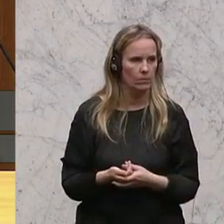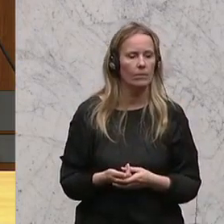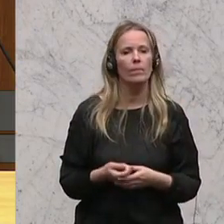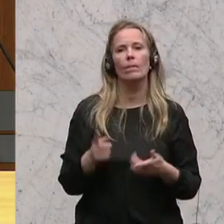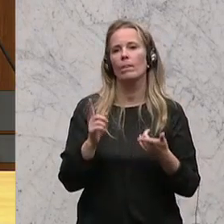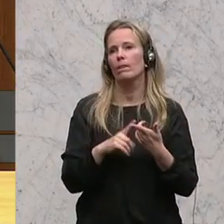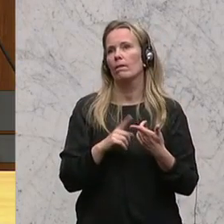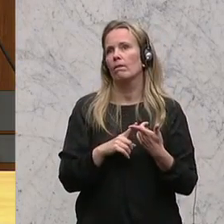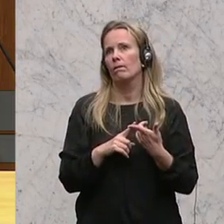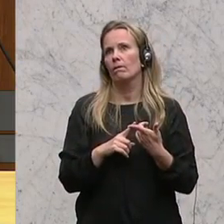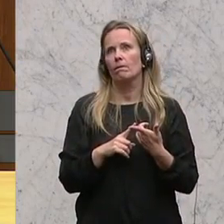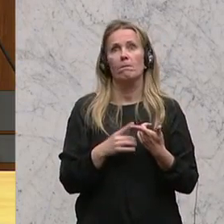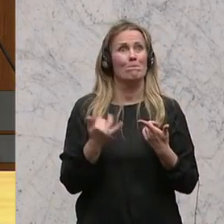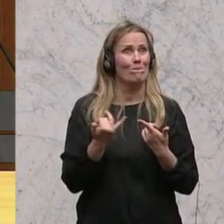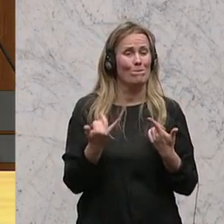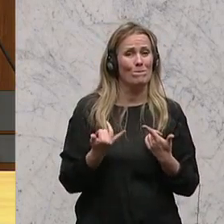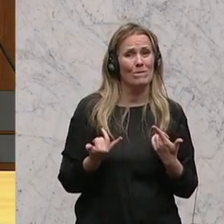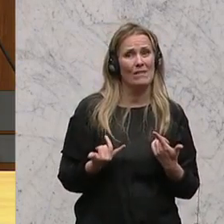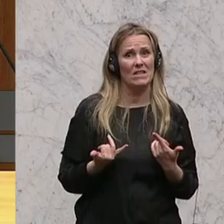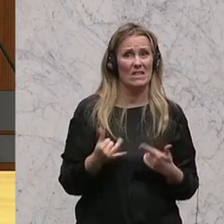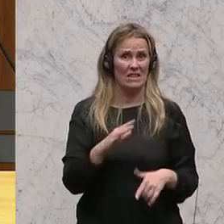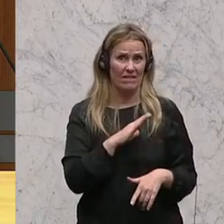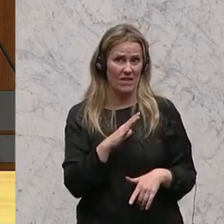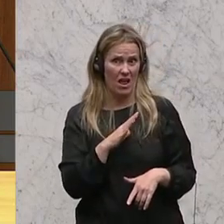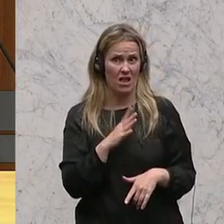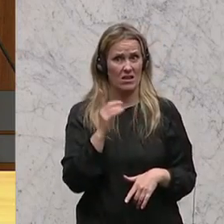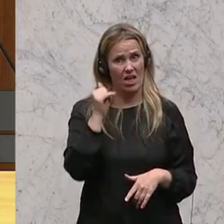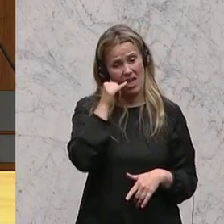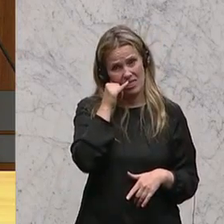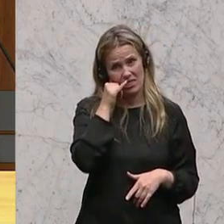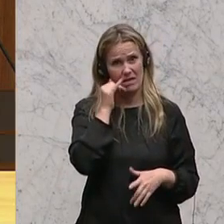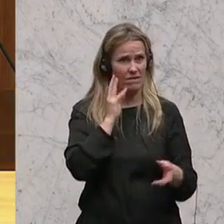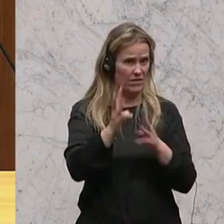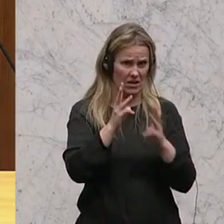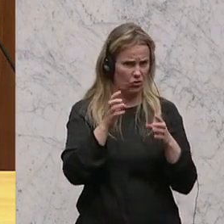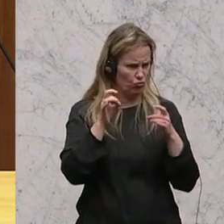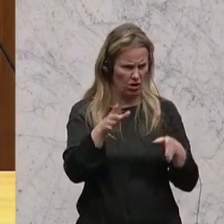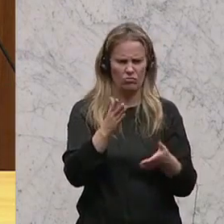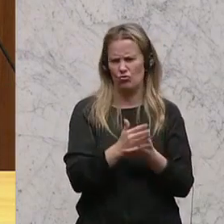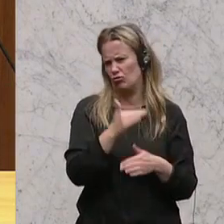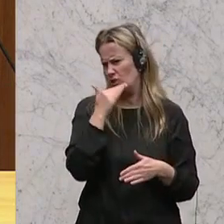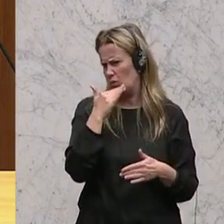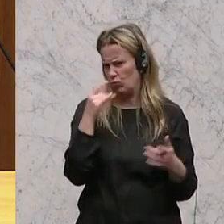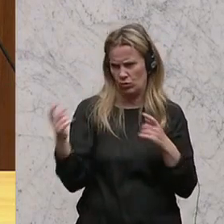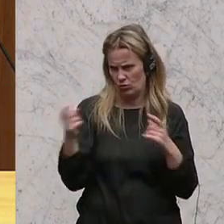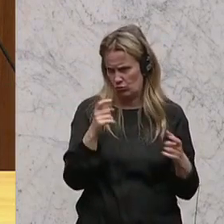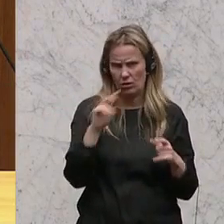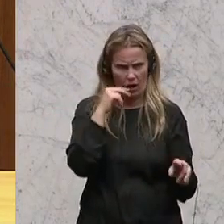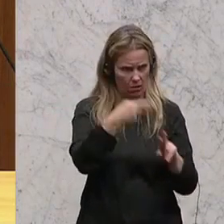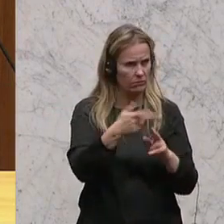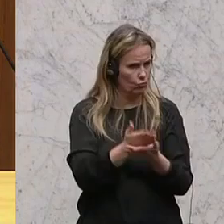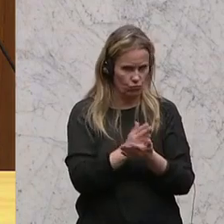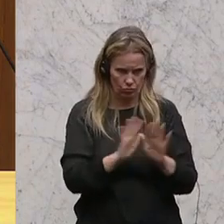Frage dessen, wie gefährlich der Einsatz von Mobiltelefonen im Straßenverkehr ist, wurde, glaube ich, ausreichend diskutiert und beantwortet.